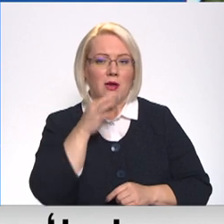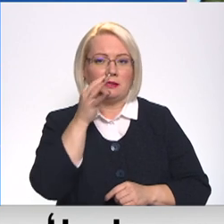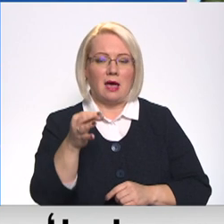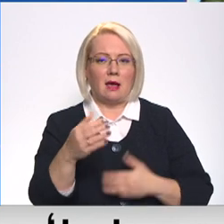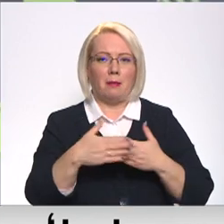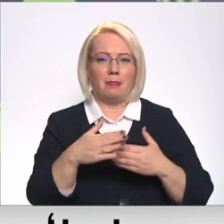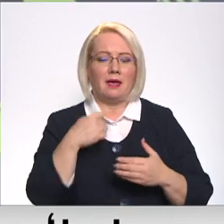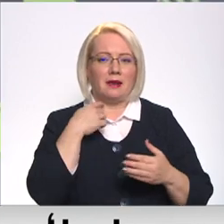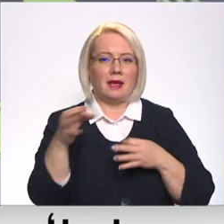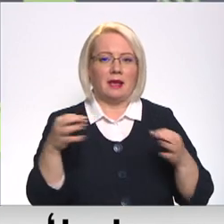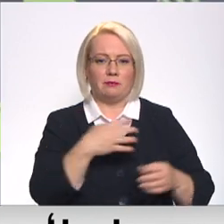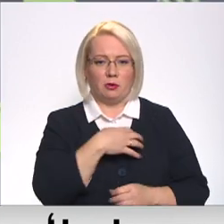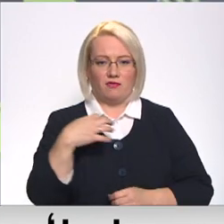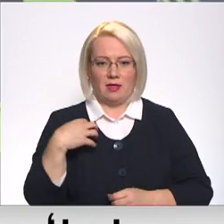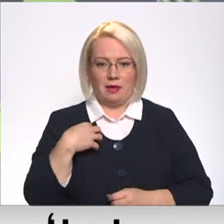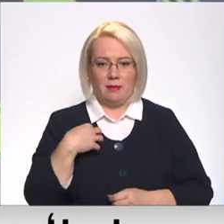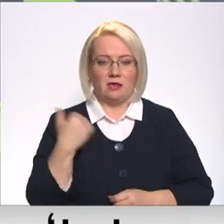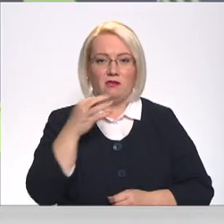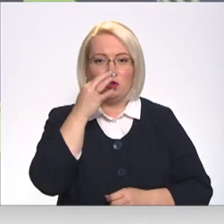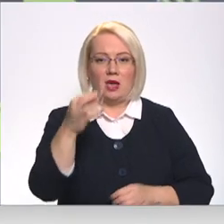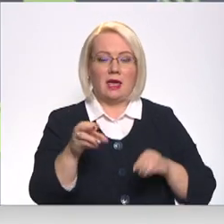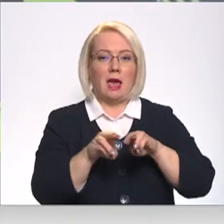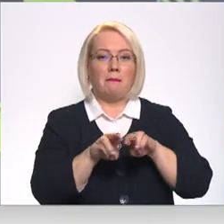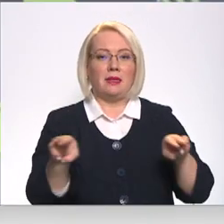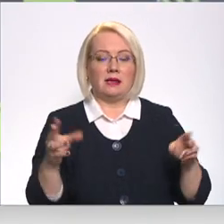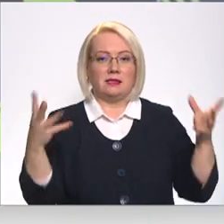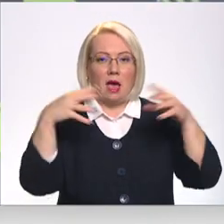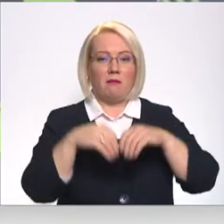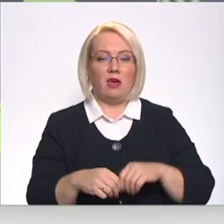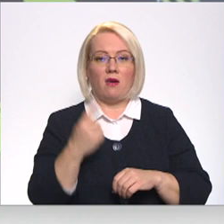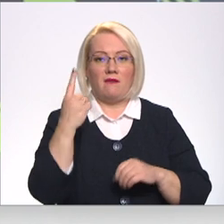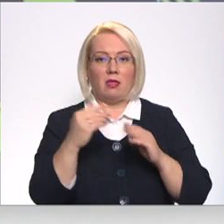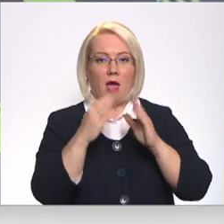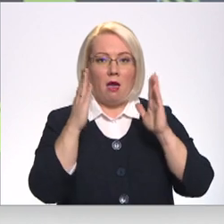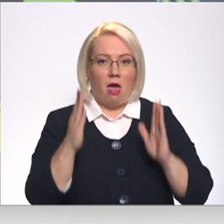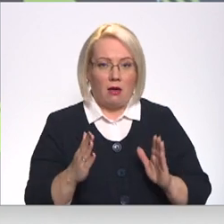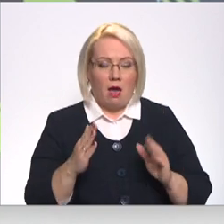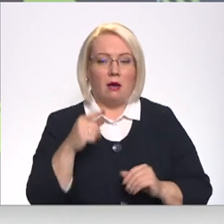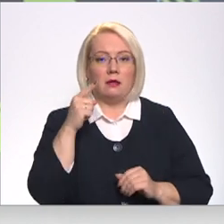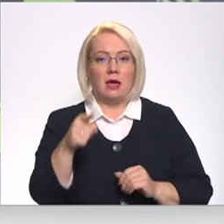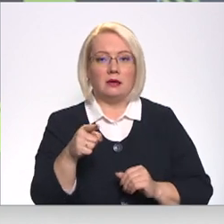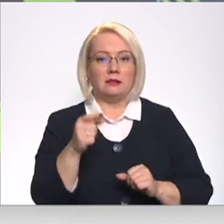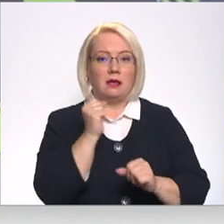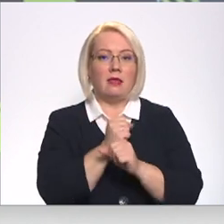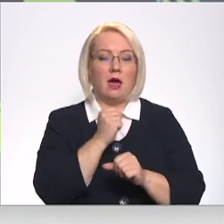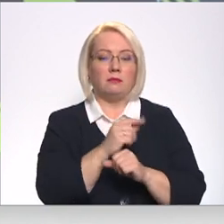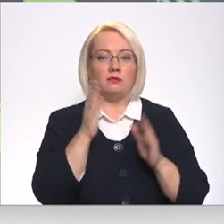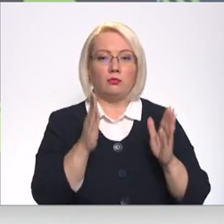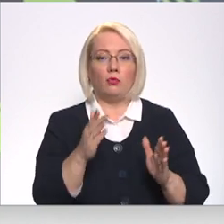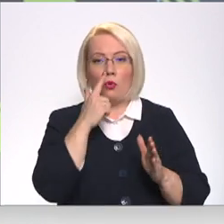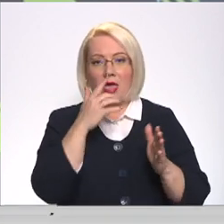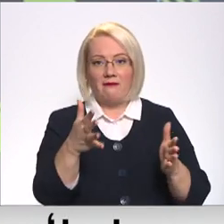pašvaldībās. Jā, ministrijas apvien no vienā ēkā, tas, protams, darbu padara efektīvāk.